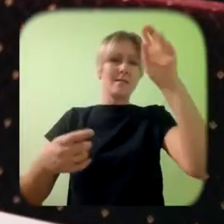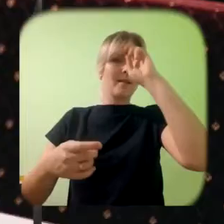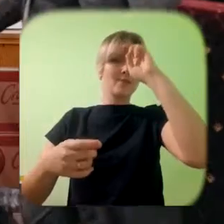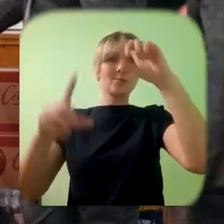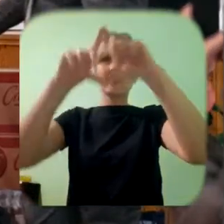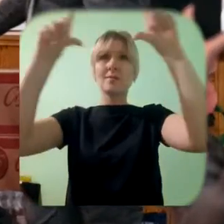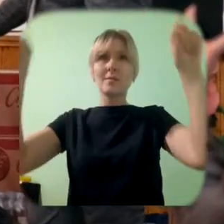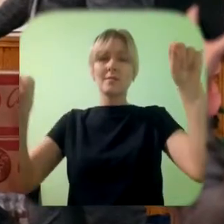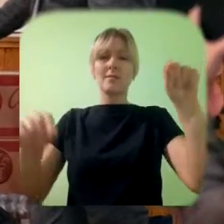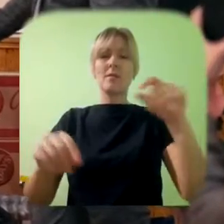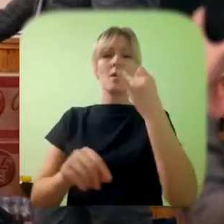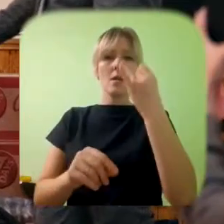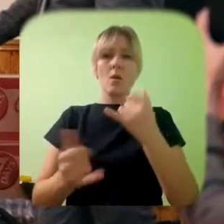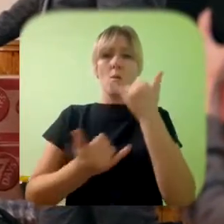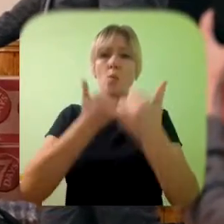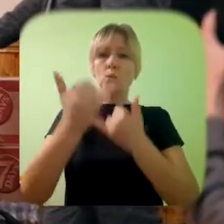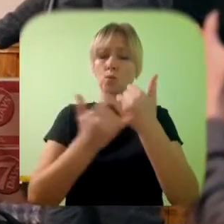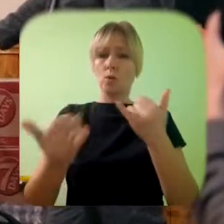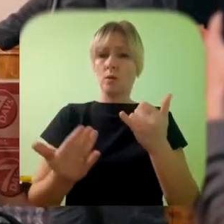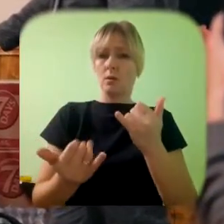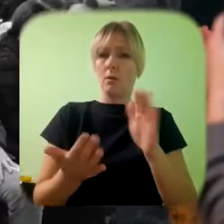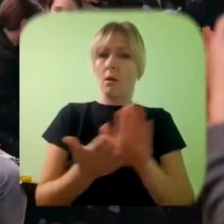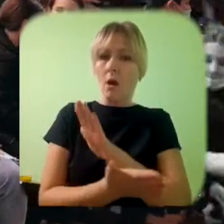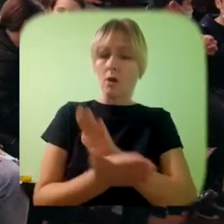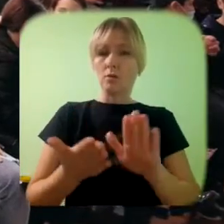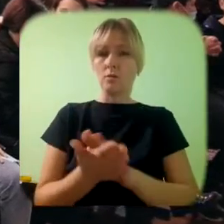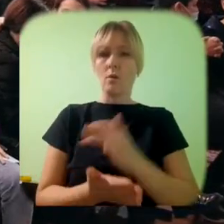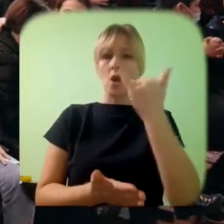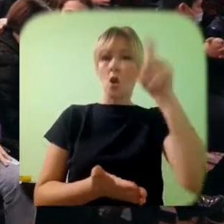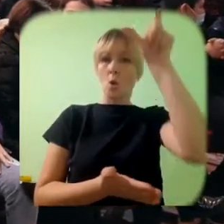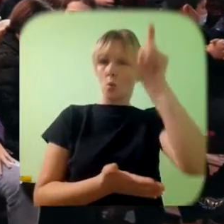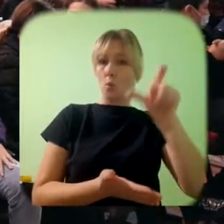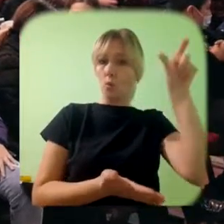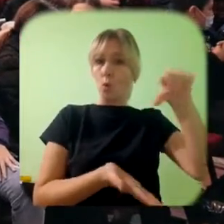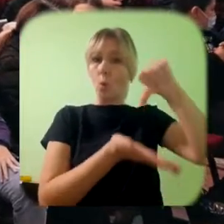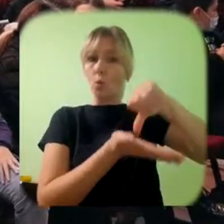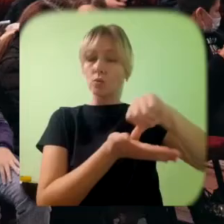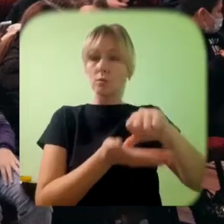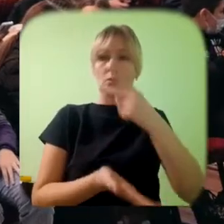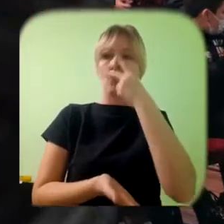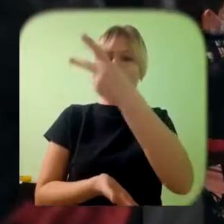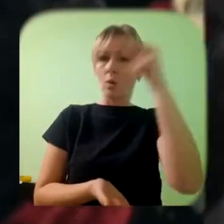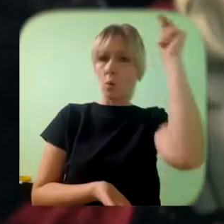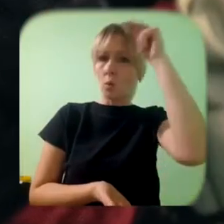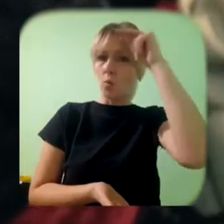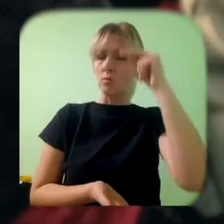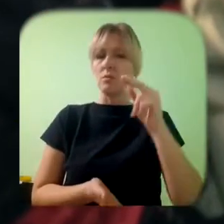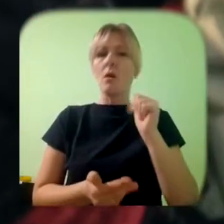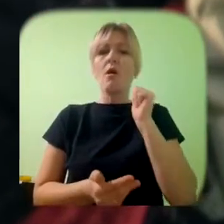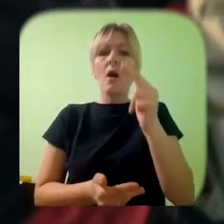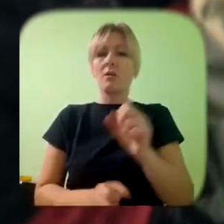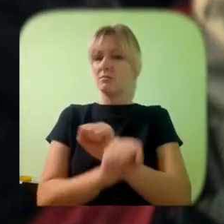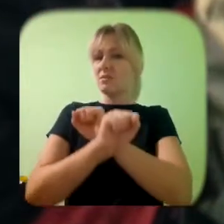la diverse instituții publici, cât și la servicii de calitate. Participanții au învățat cum pot să prevină